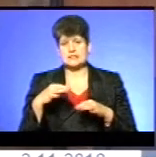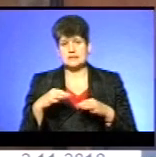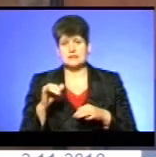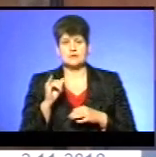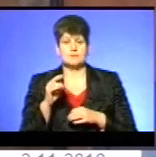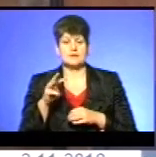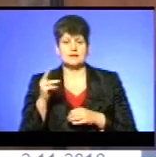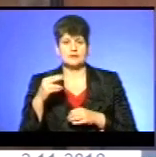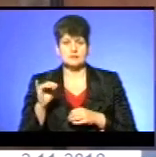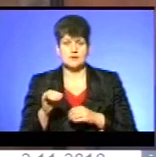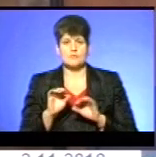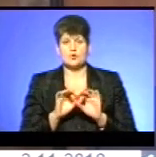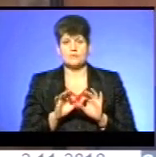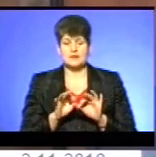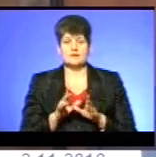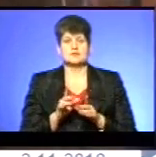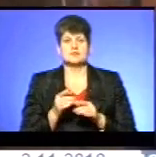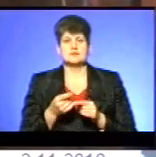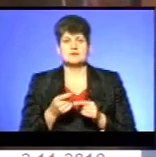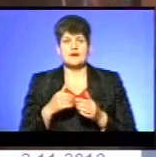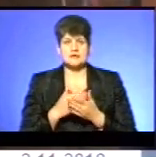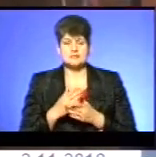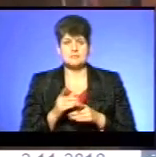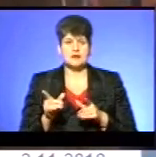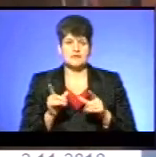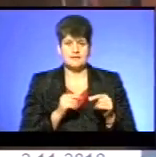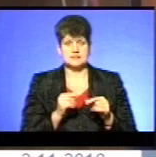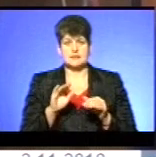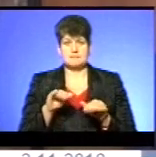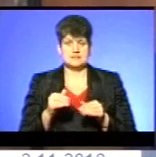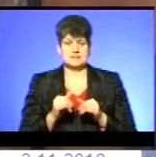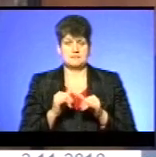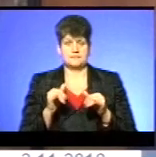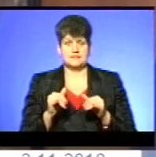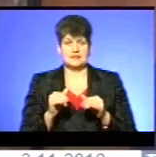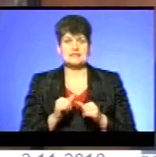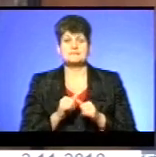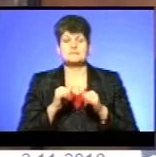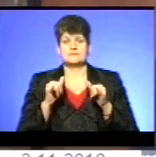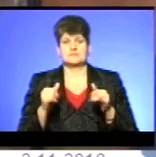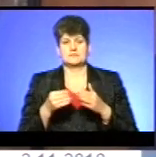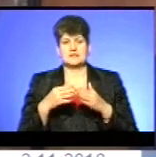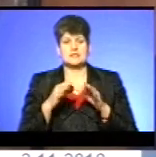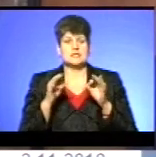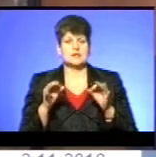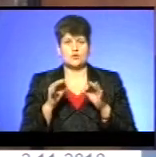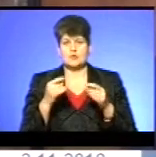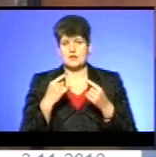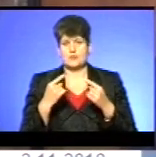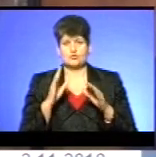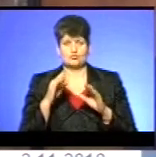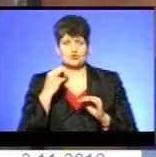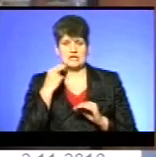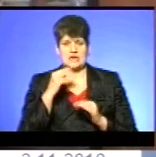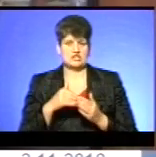Ігор Мединський прокоментував, що змініться якість перевезення після підняття тарифів. Ріст тарифу ніколи не говорив, що буде